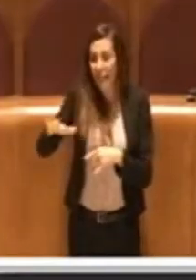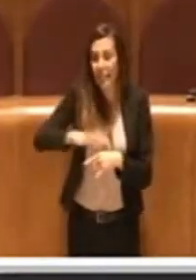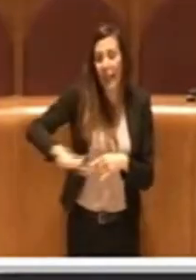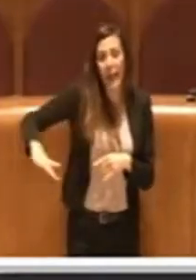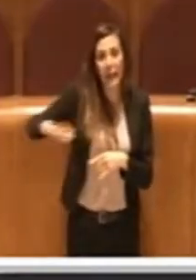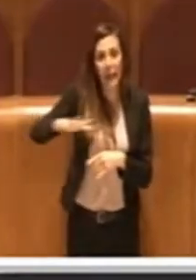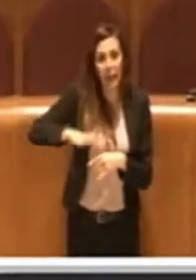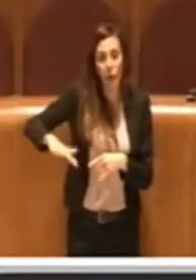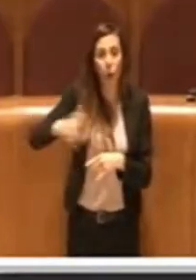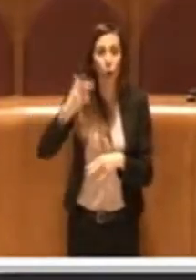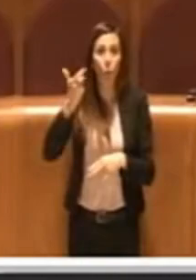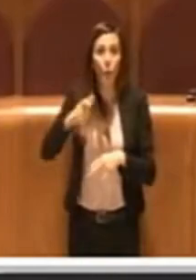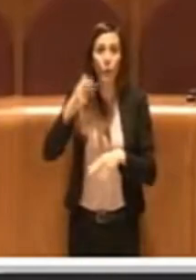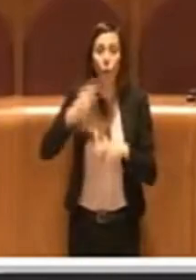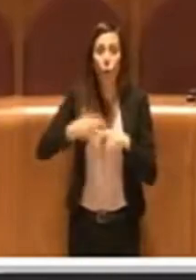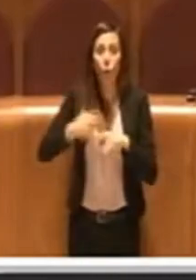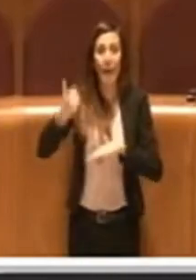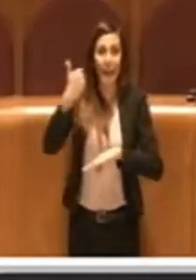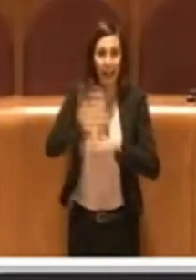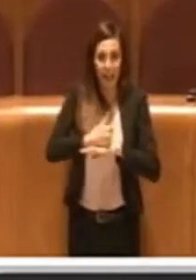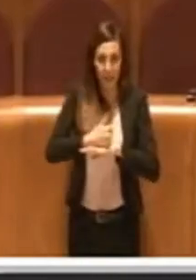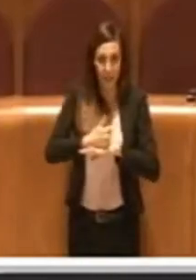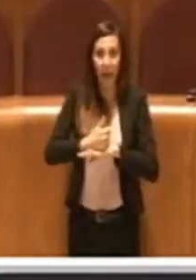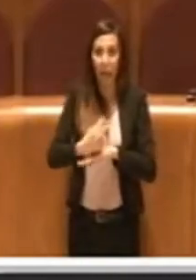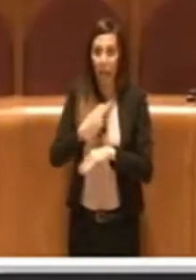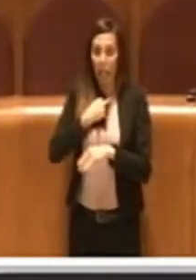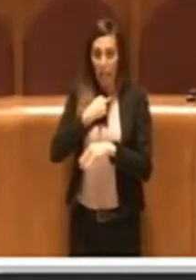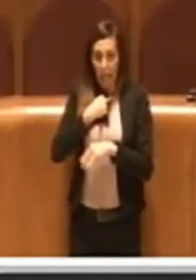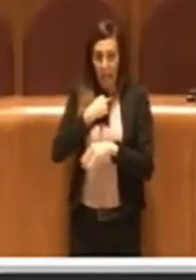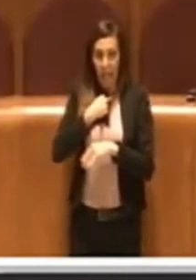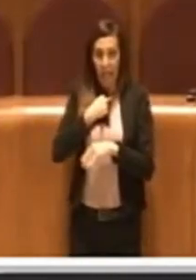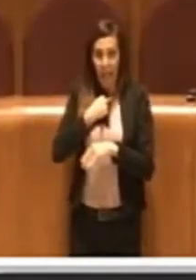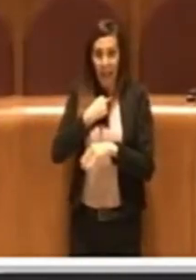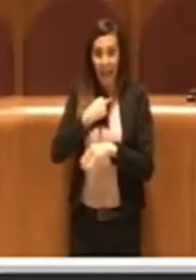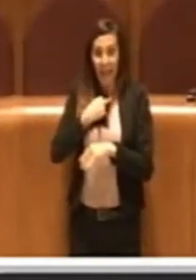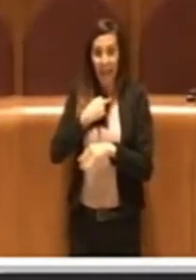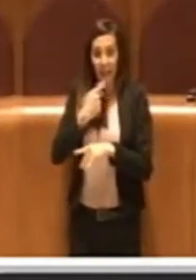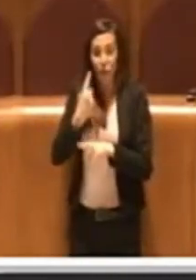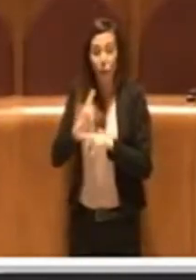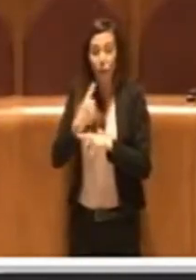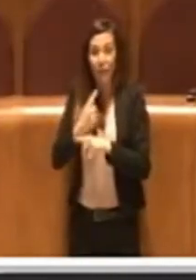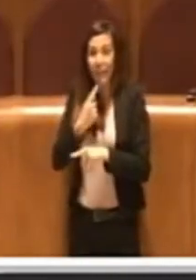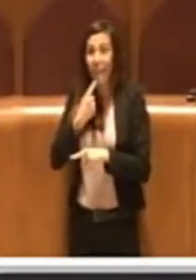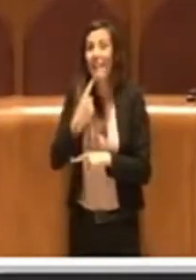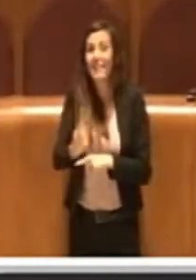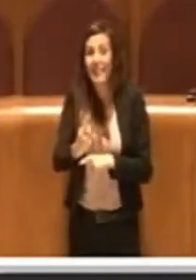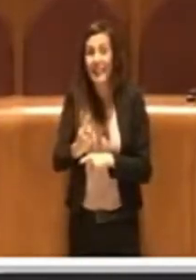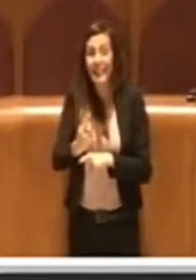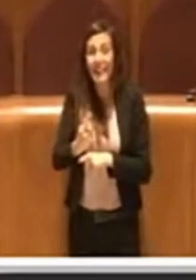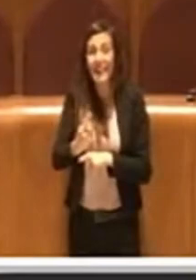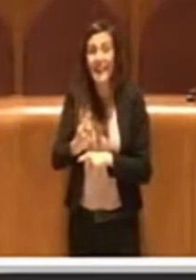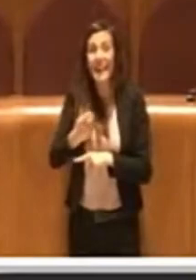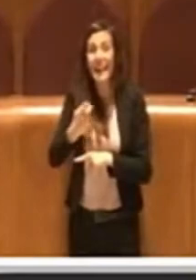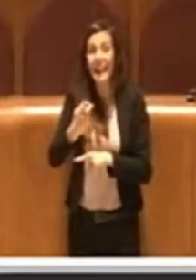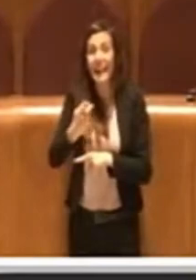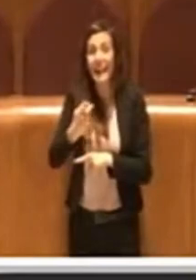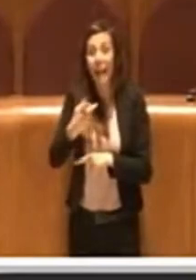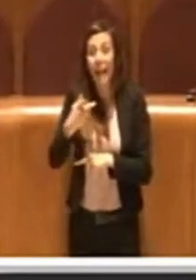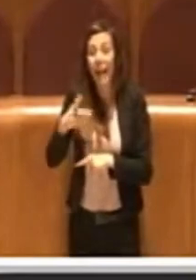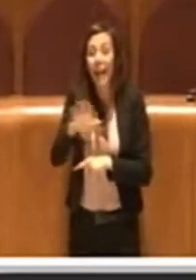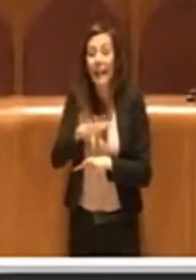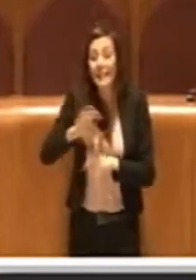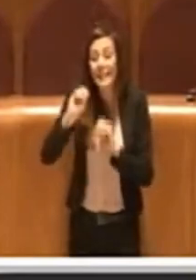ricordiamo Roma Capitale fu costretta a indicare una discarica per